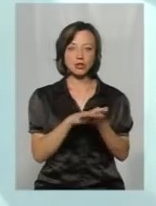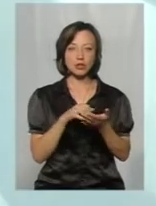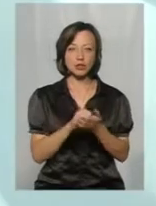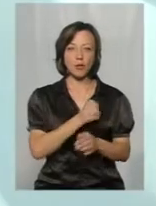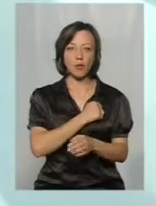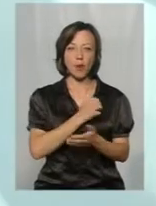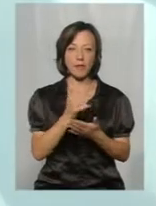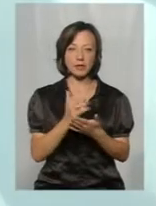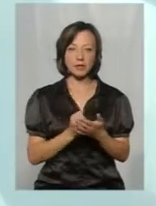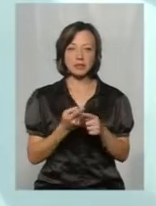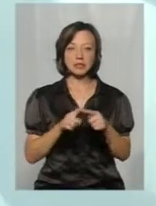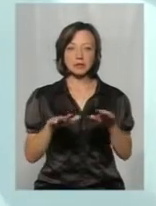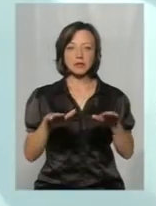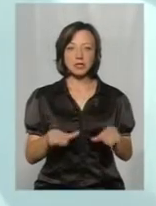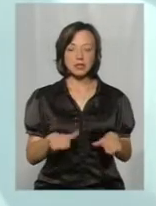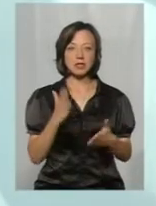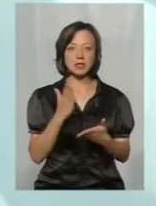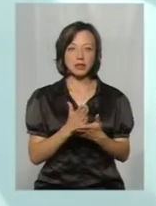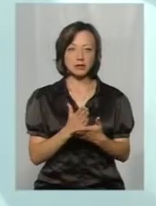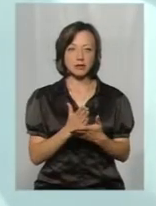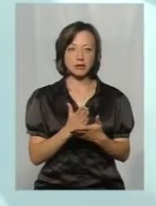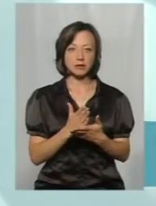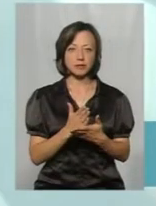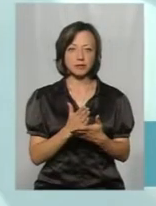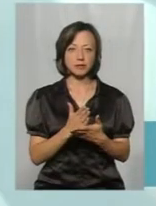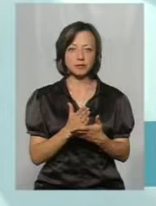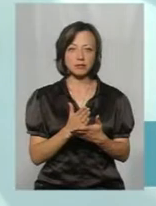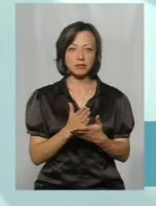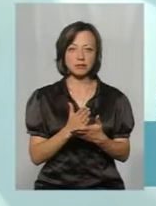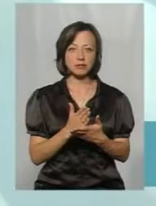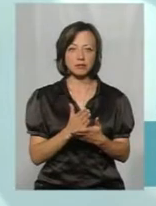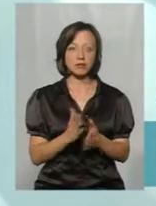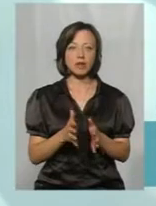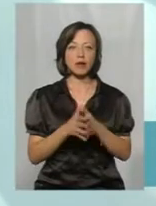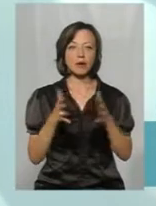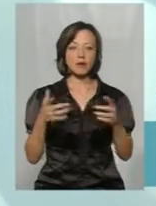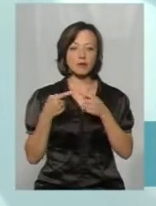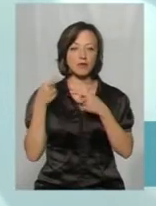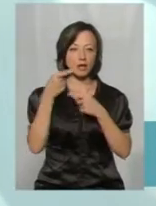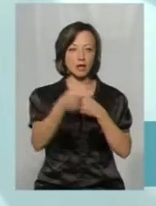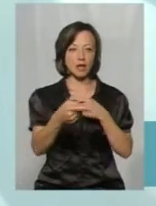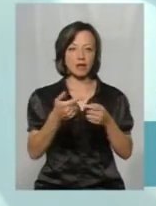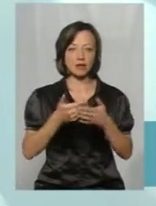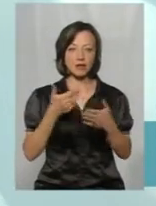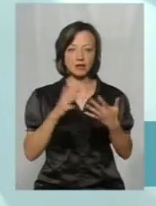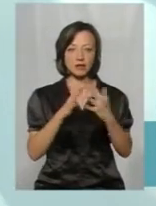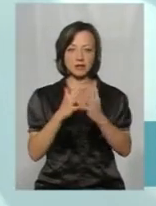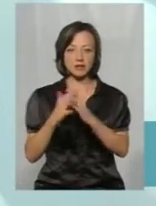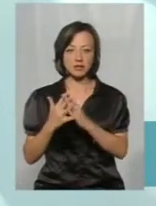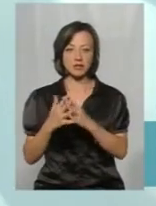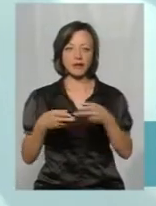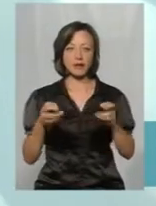боєприпасу. Дане місце знаходиться найбільш віддалено від населених пунктів, де,